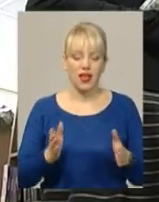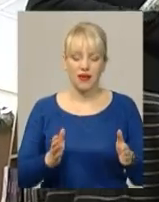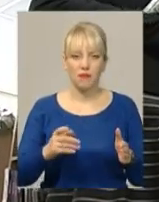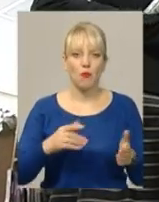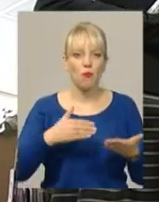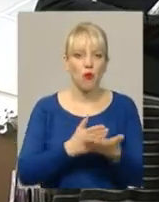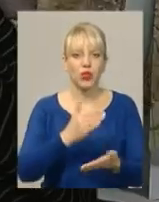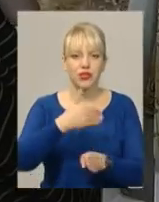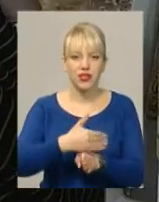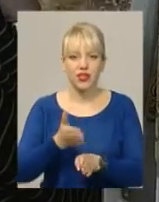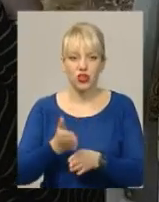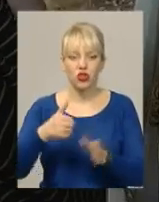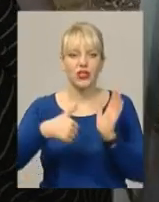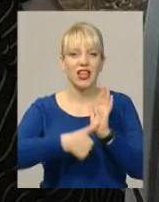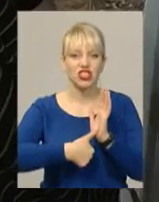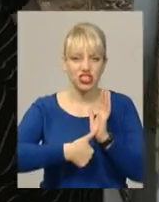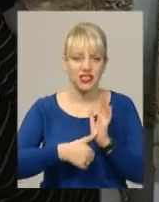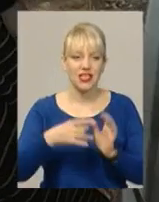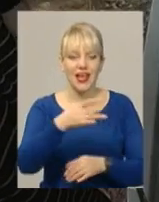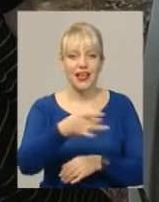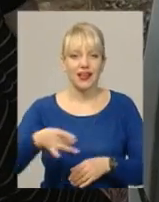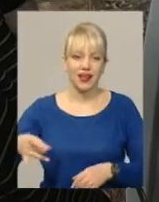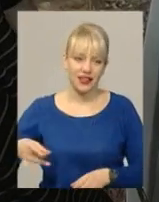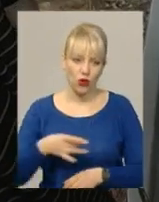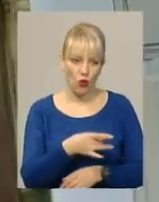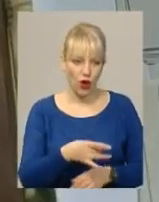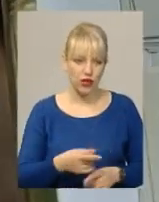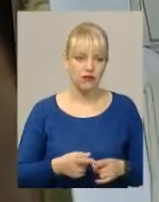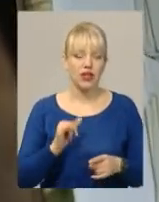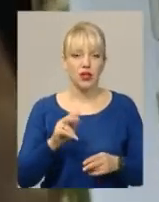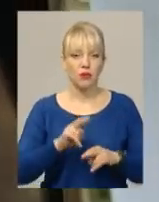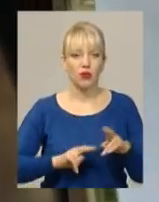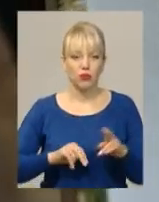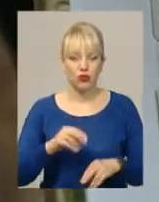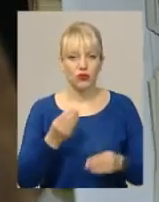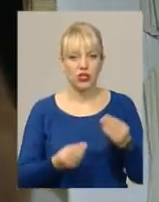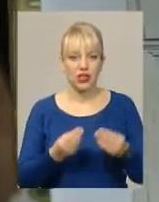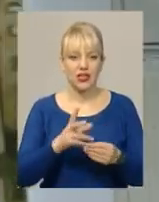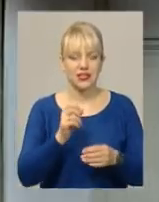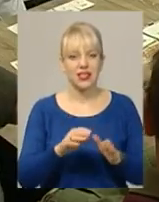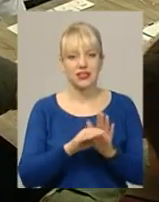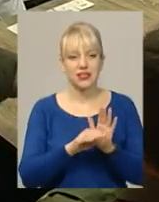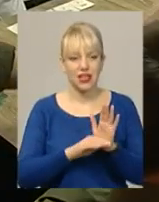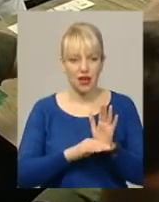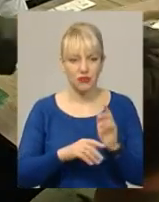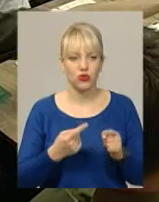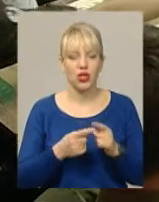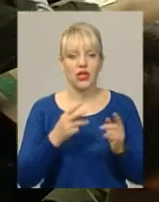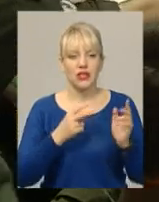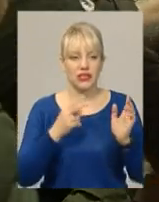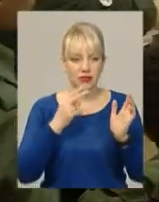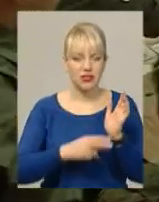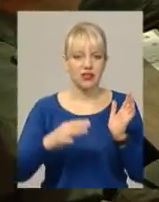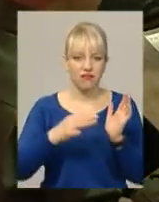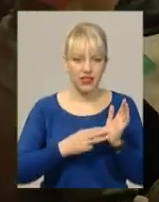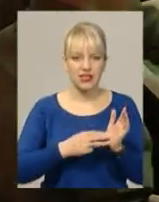регіонів – Київщину, Лівобережжя, Волинь, Галичину, Поділля, Південь і Схід. А побудована гра за стандартною схемою. Є 88 клітинок